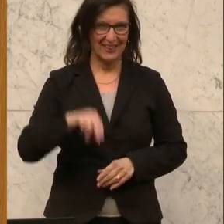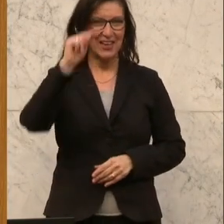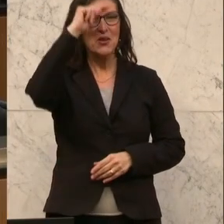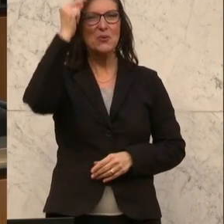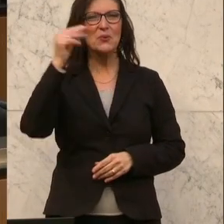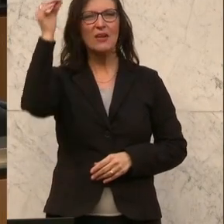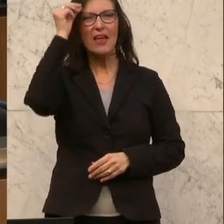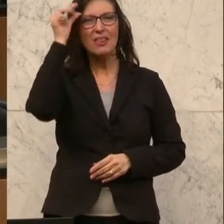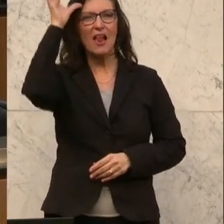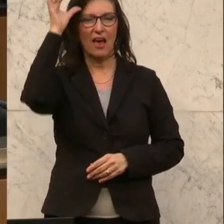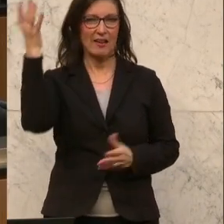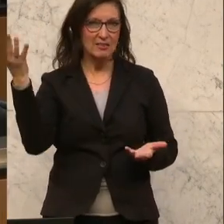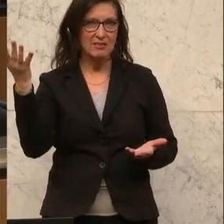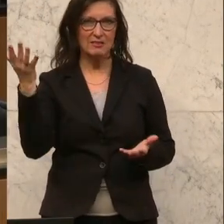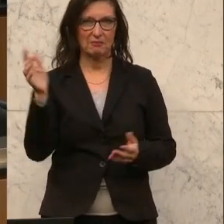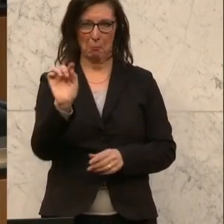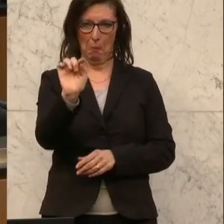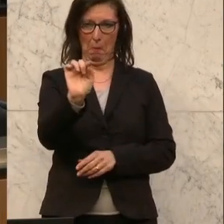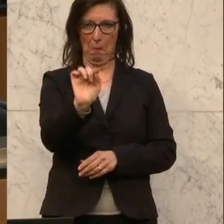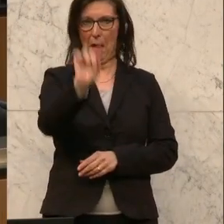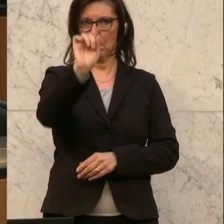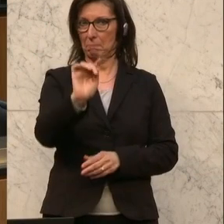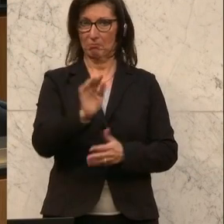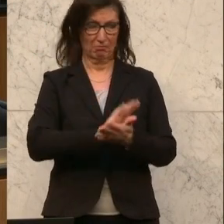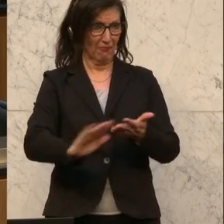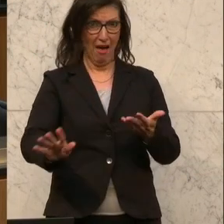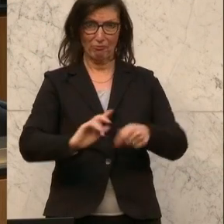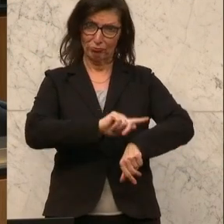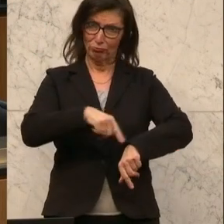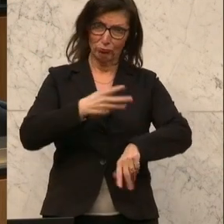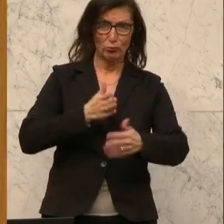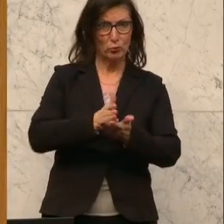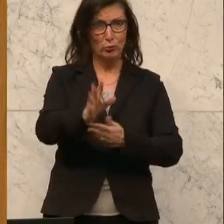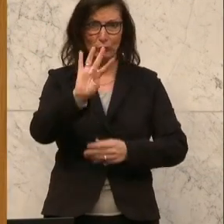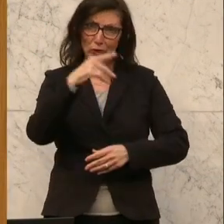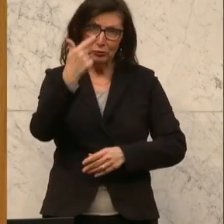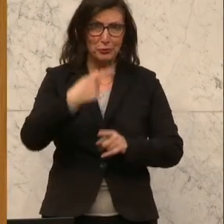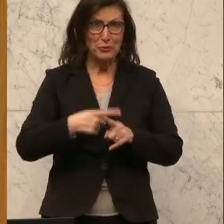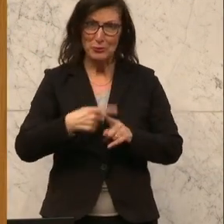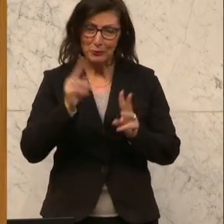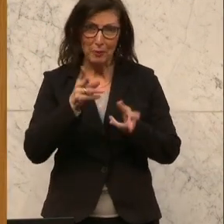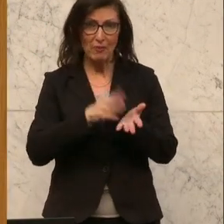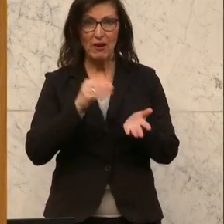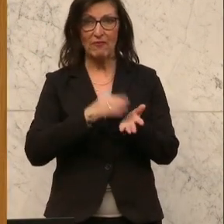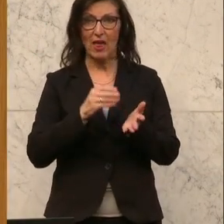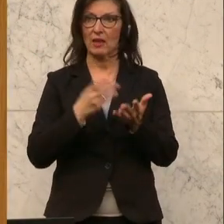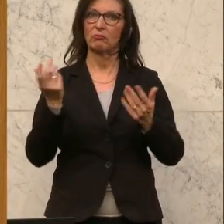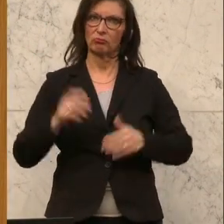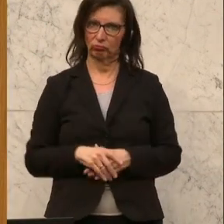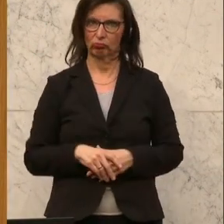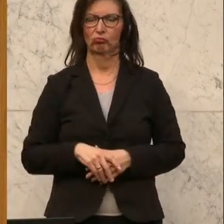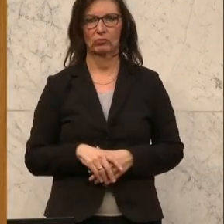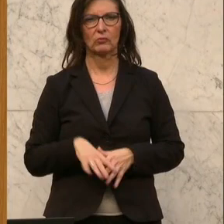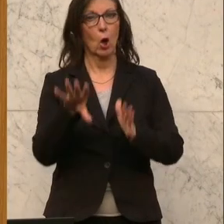Intelligenz ist sozusagen per Mausklick ganz einfach für jeden rund um die Uhr einsetzbar. Und während die anderen den Fortschritt